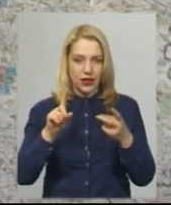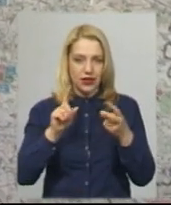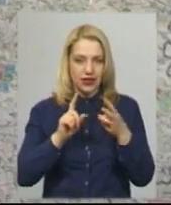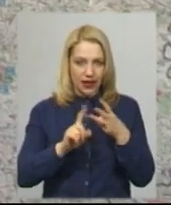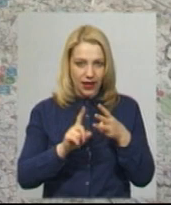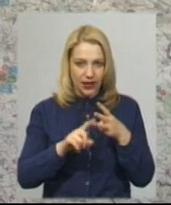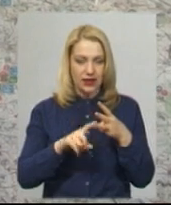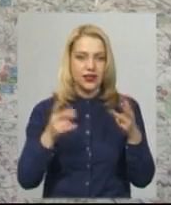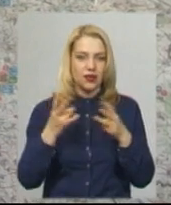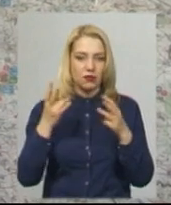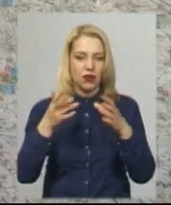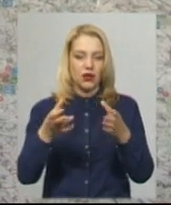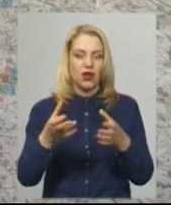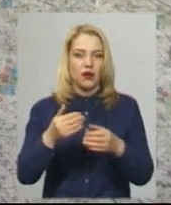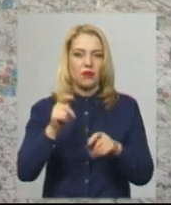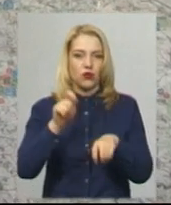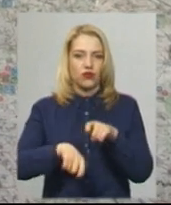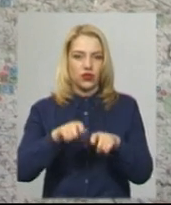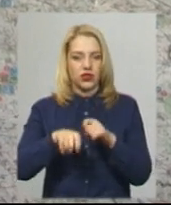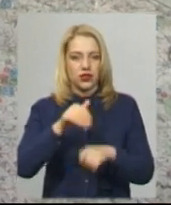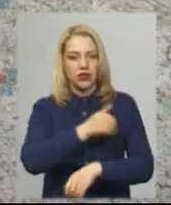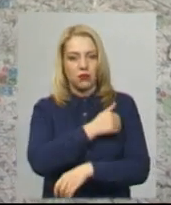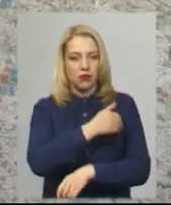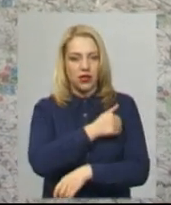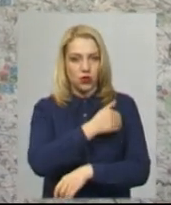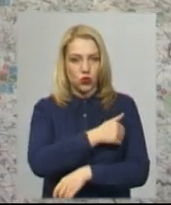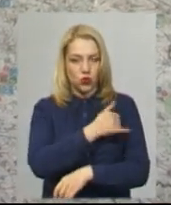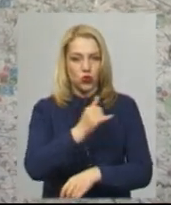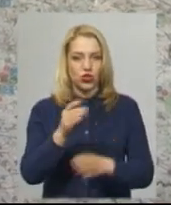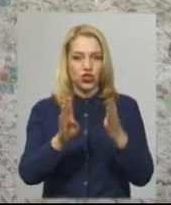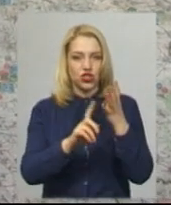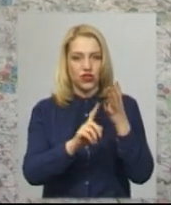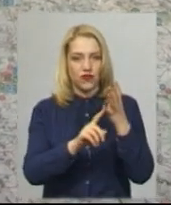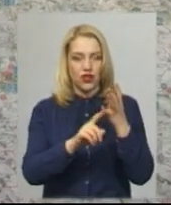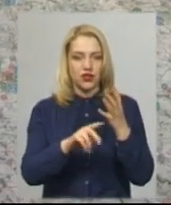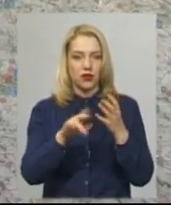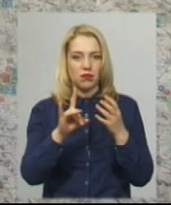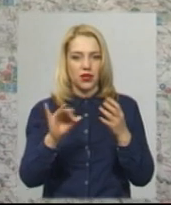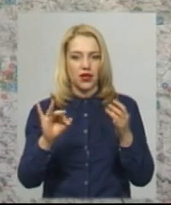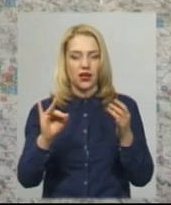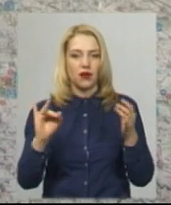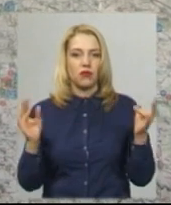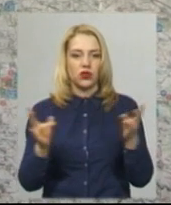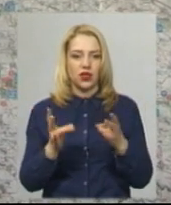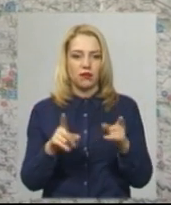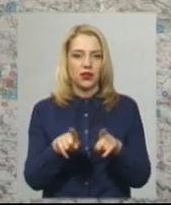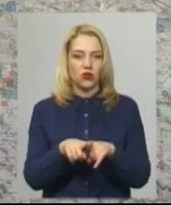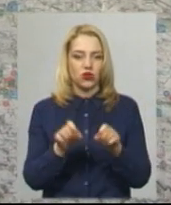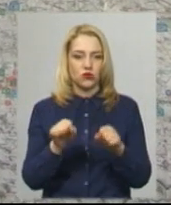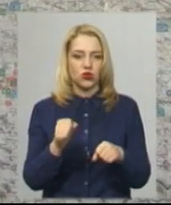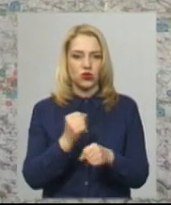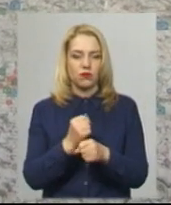провести скринінг температури підозрюваного. І четверте, при потребі вони можуть також зробити